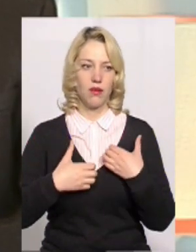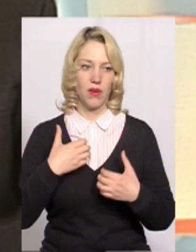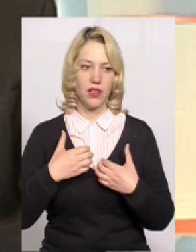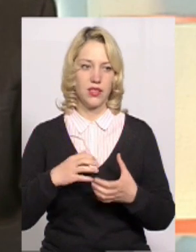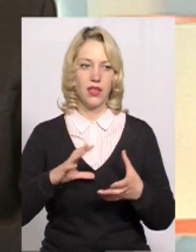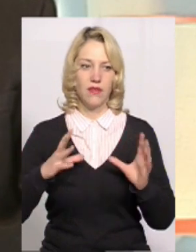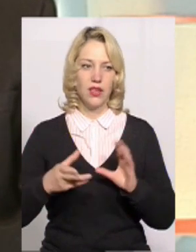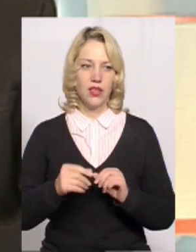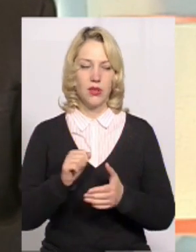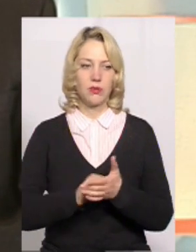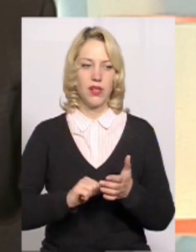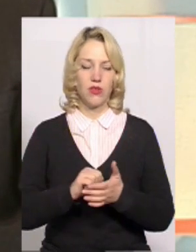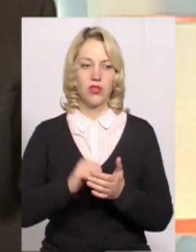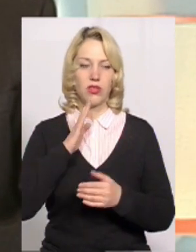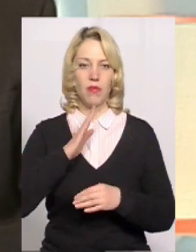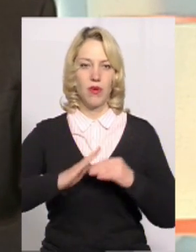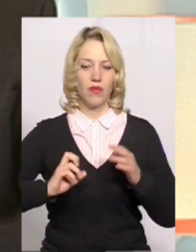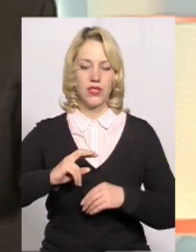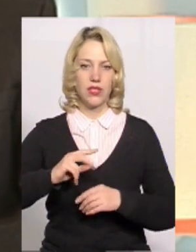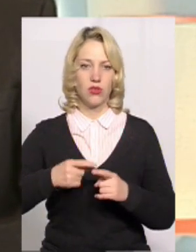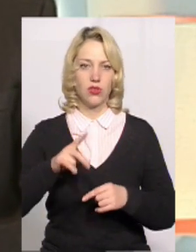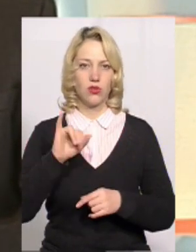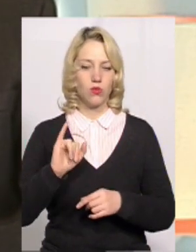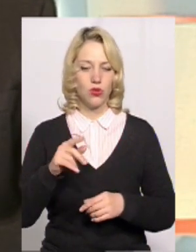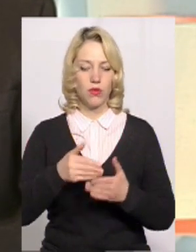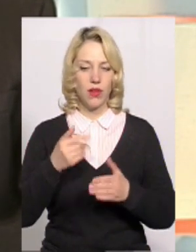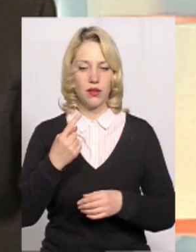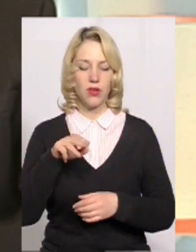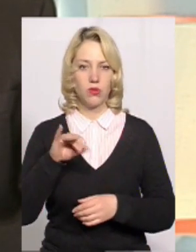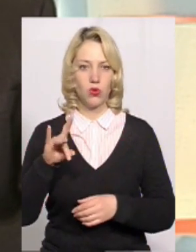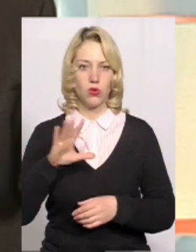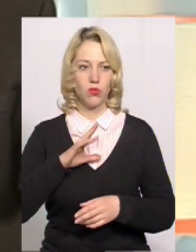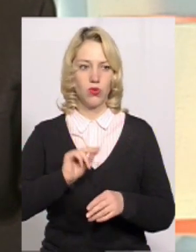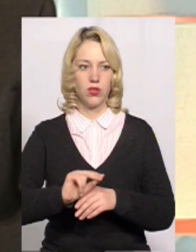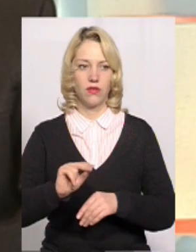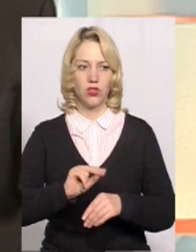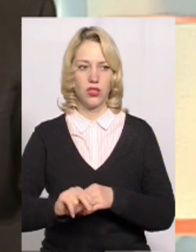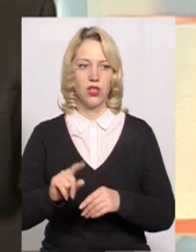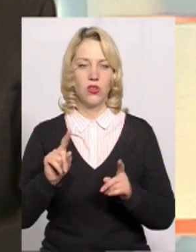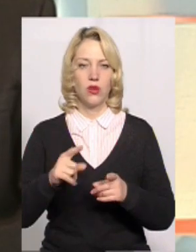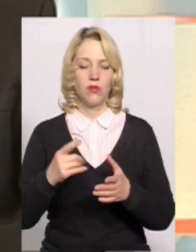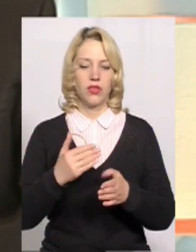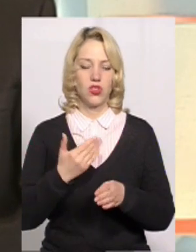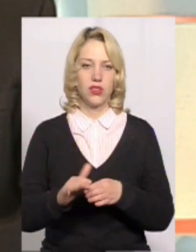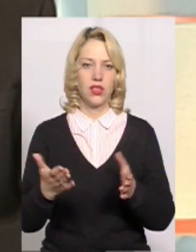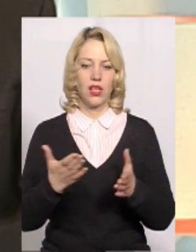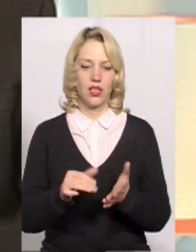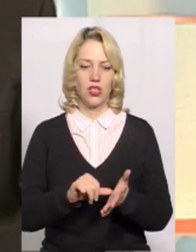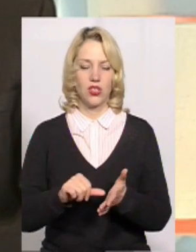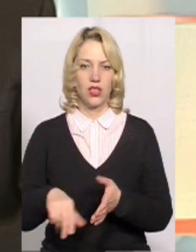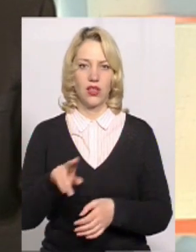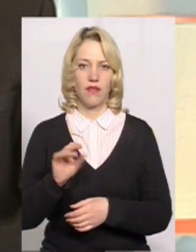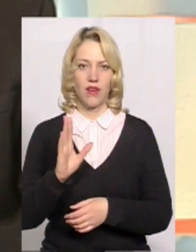взагалі з приводу професійності. Тому що перед першим туром ми мали навчання. Хоча б якась частина членів